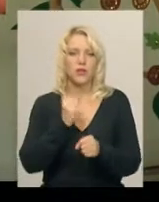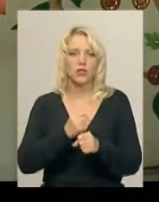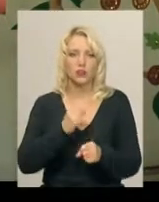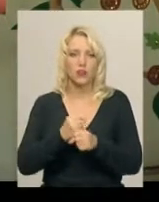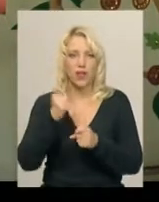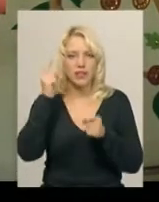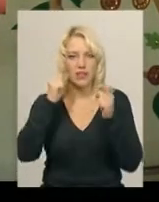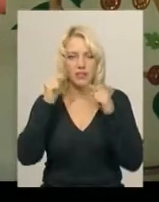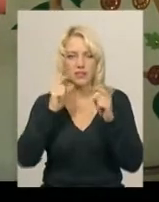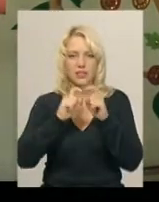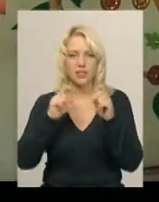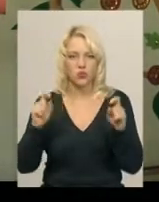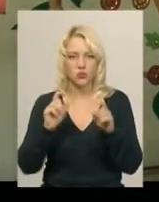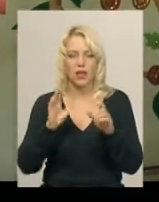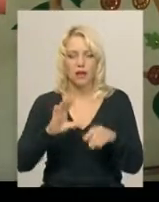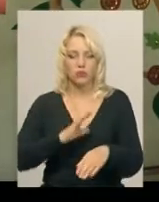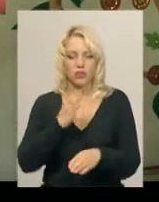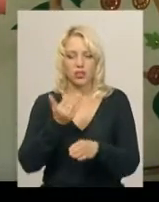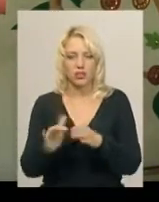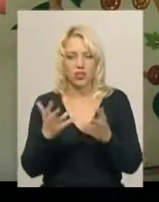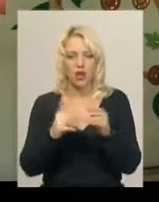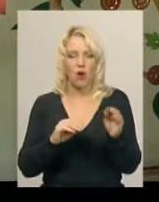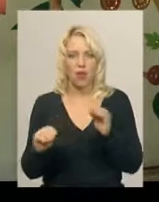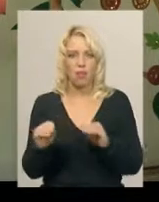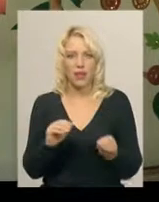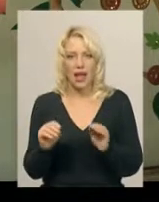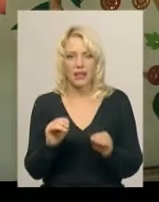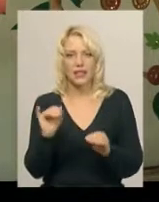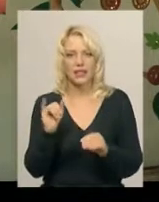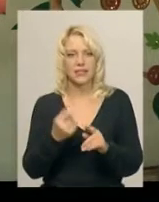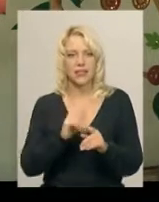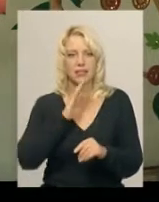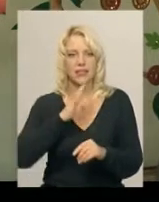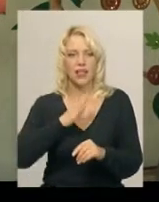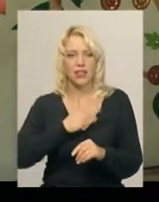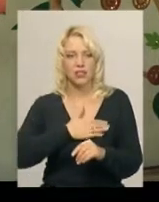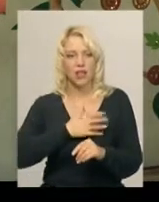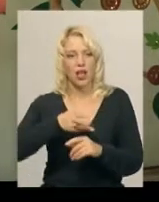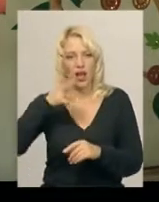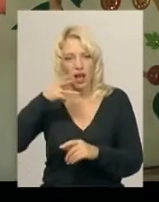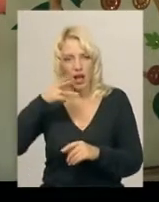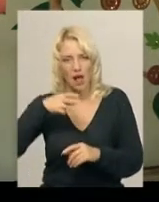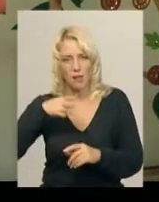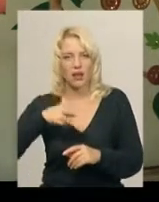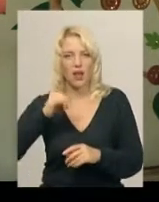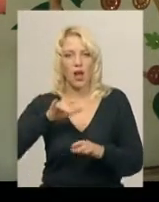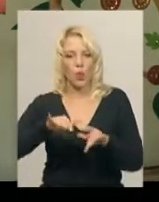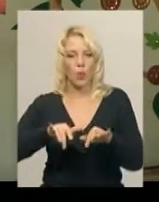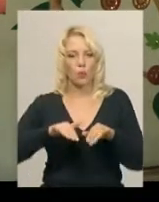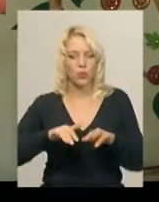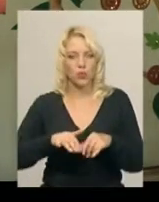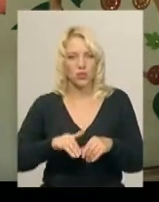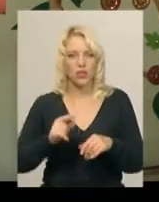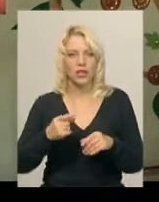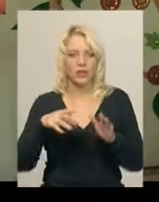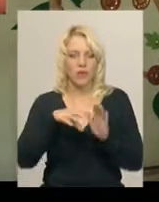У нас була частина обладнання, це наший внесок, це камера, це комп'ютери, і ще так